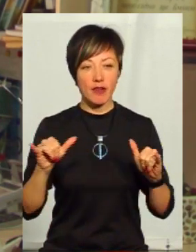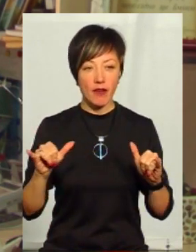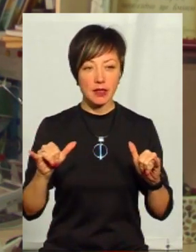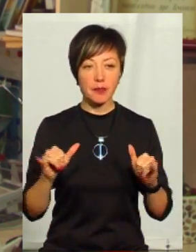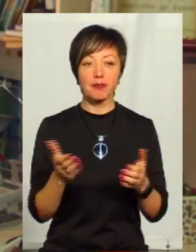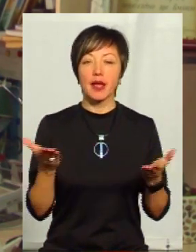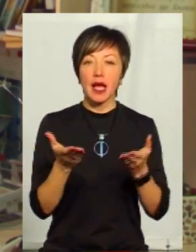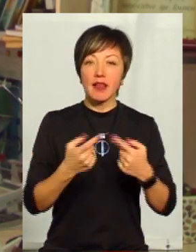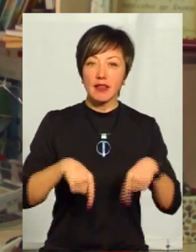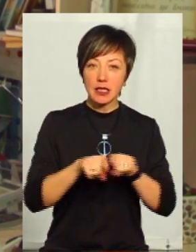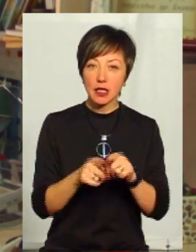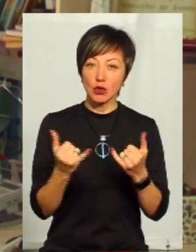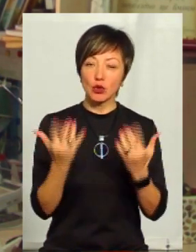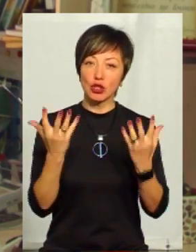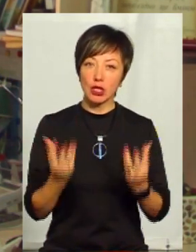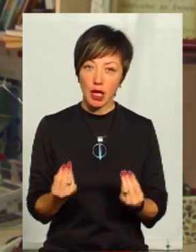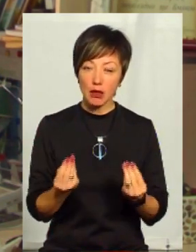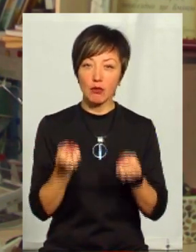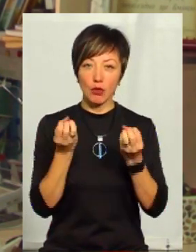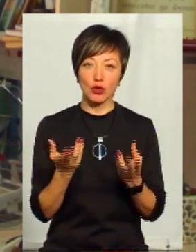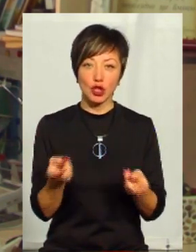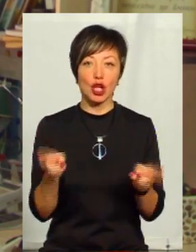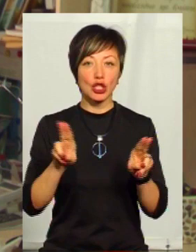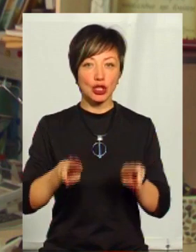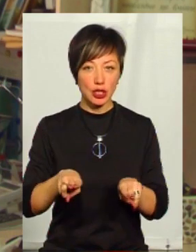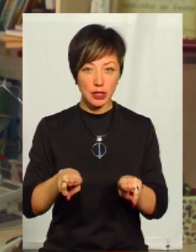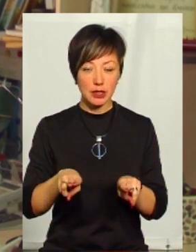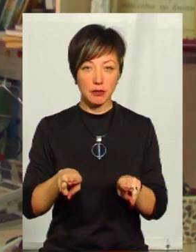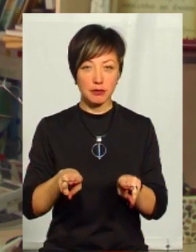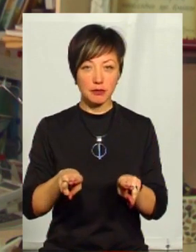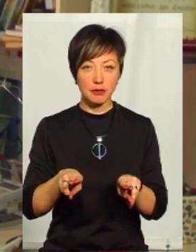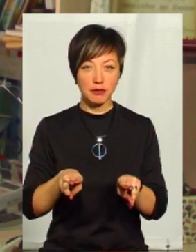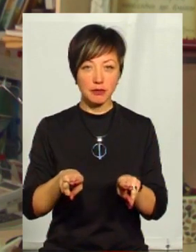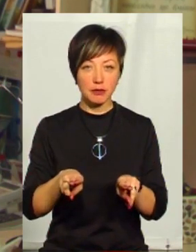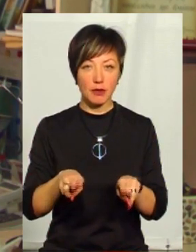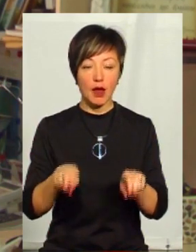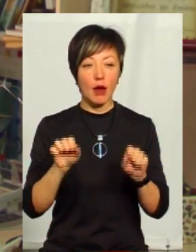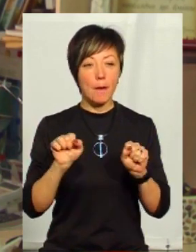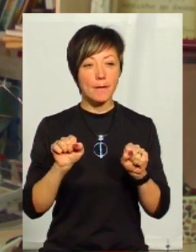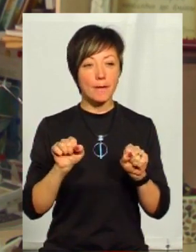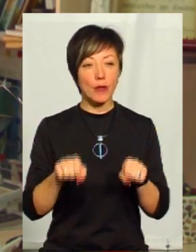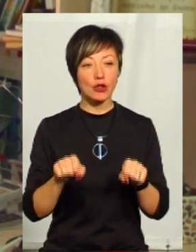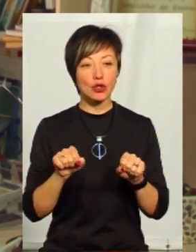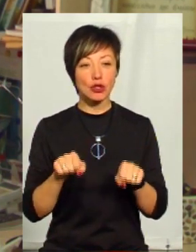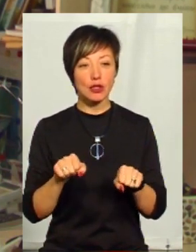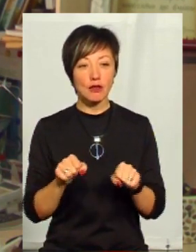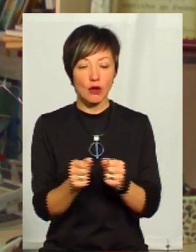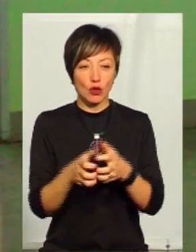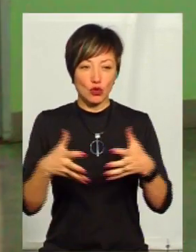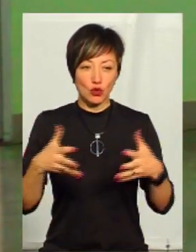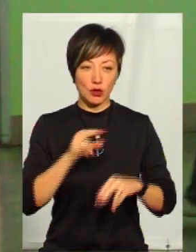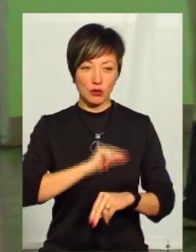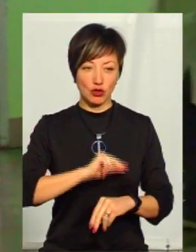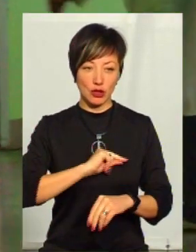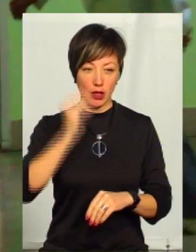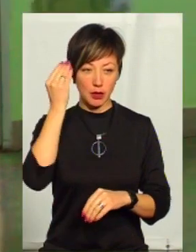А які відділення на сьогоднішній день, вони просто залишилися, можливо, роздутими штатами.